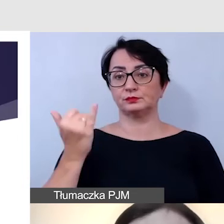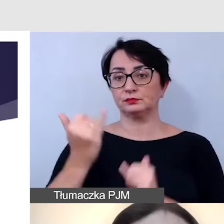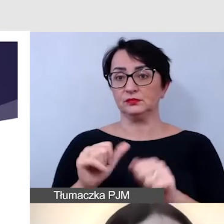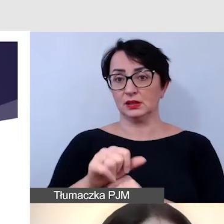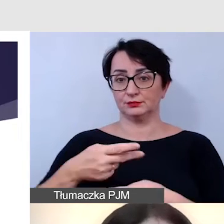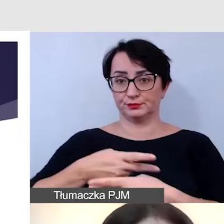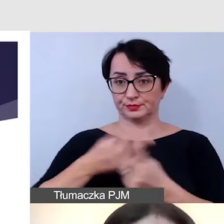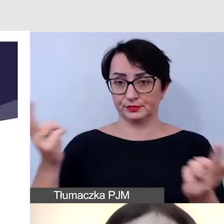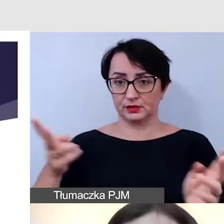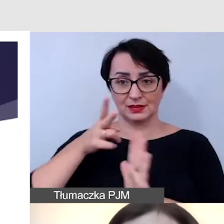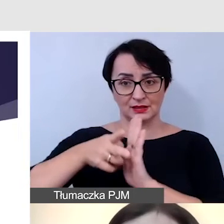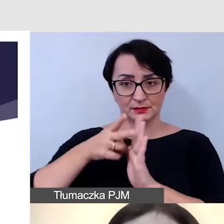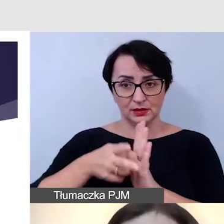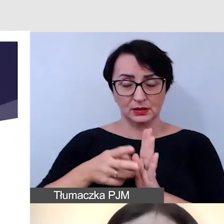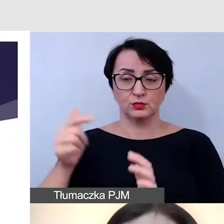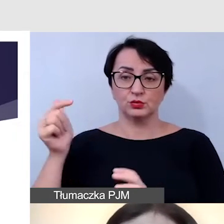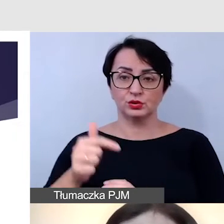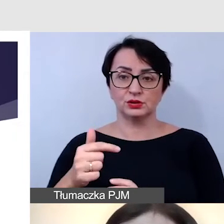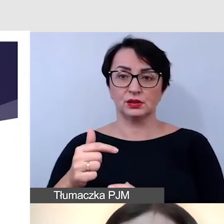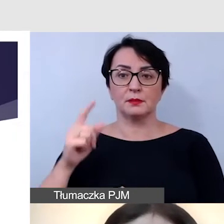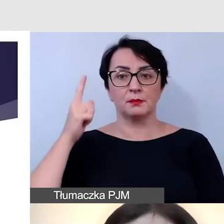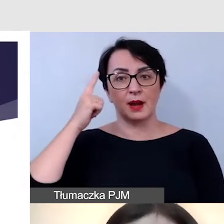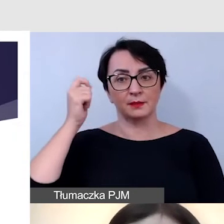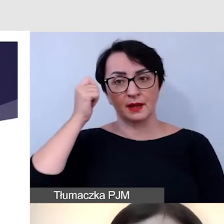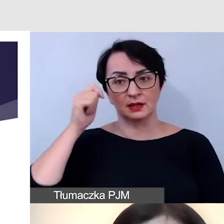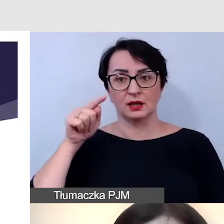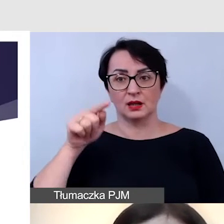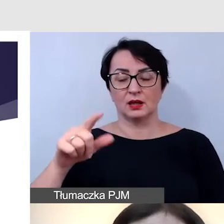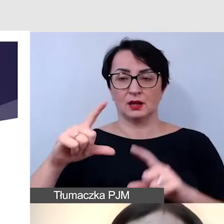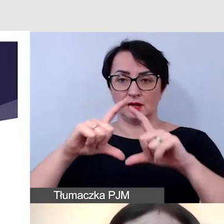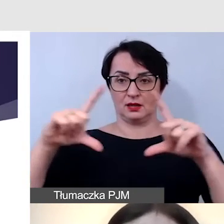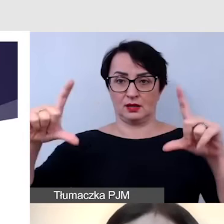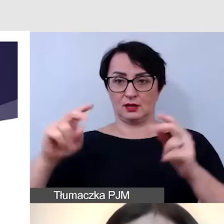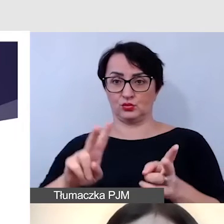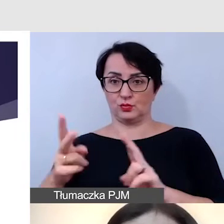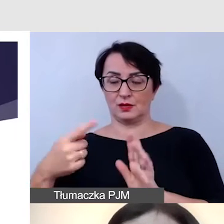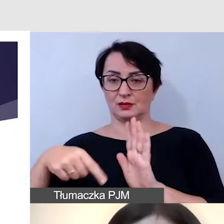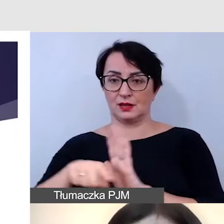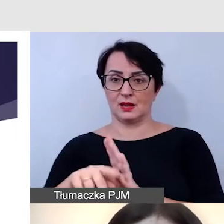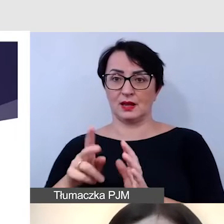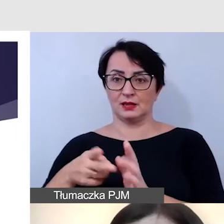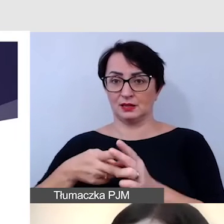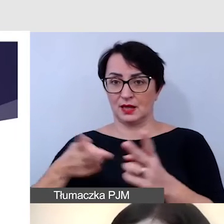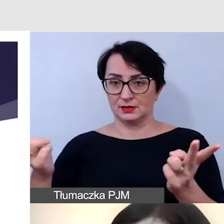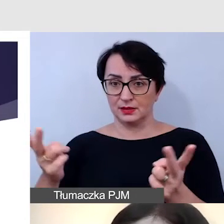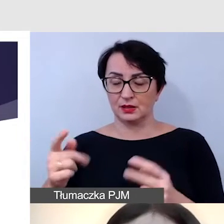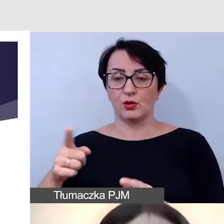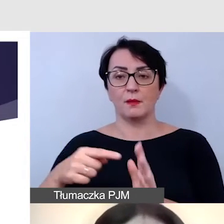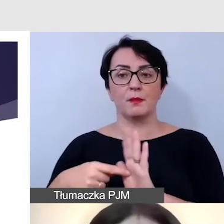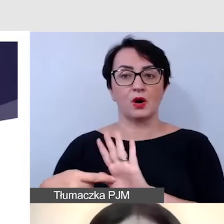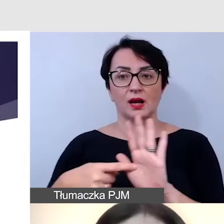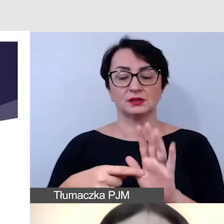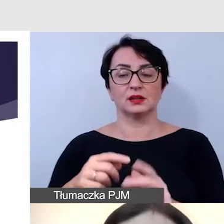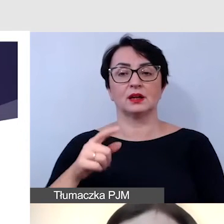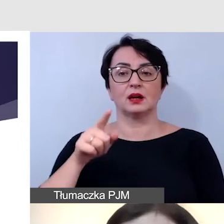transmisję, musimy pamiętać o zdjęciu tłumacza, który tłumaczy do transmisji i pokazywać wystąpienie osoby głuchej